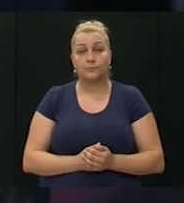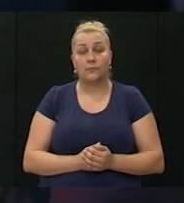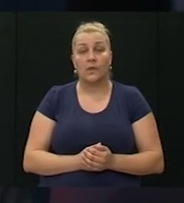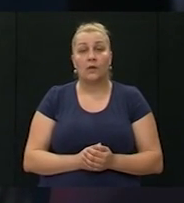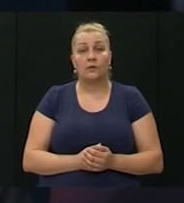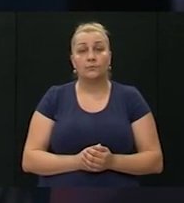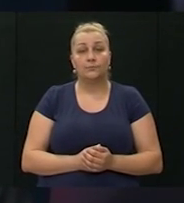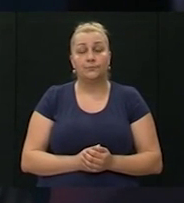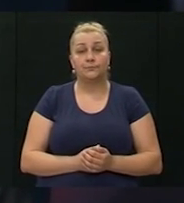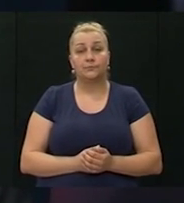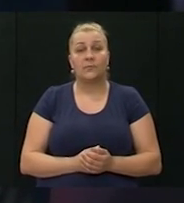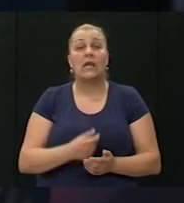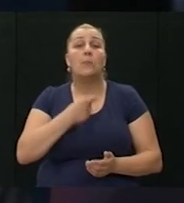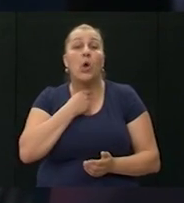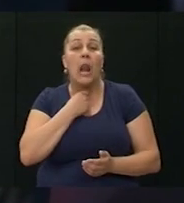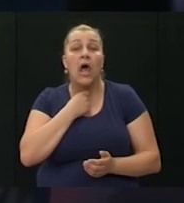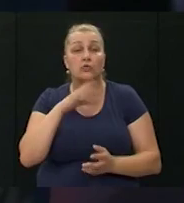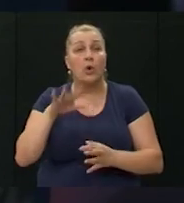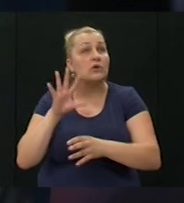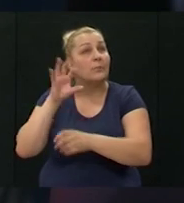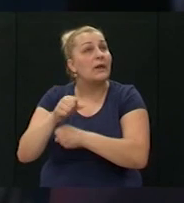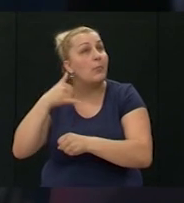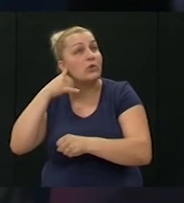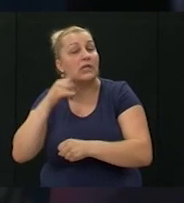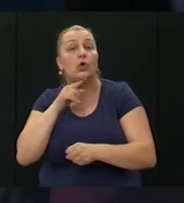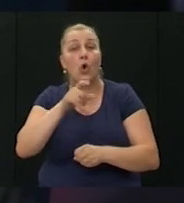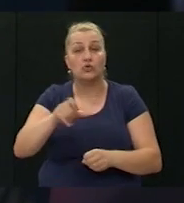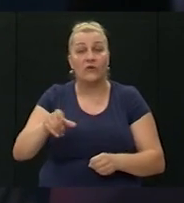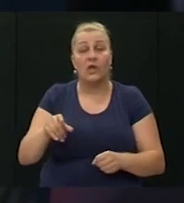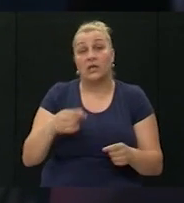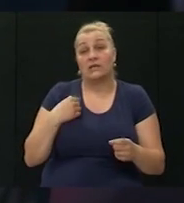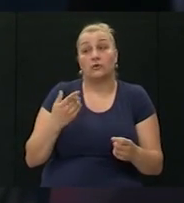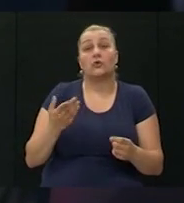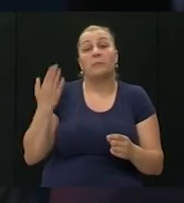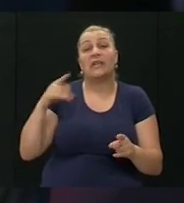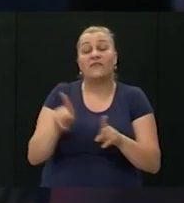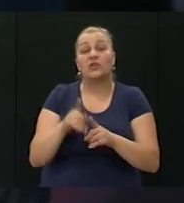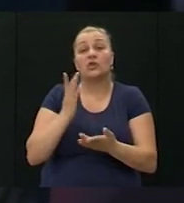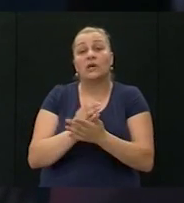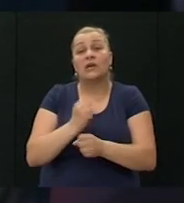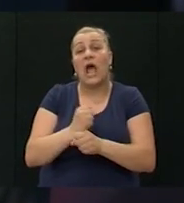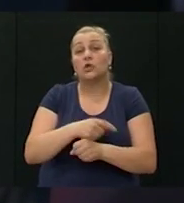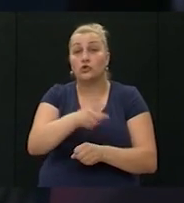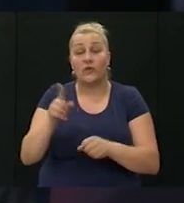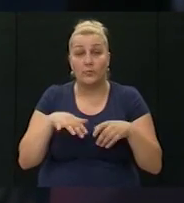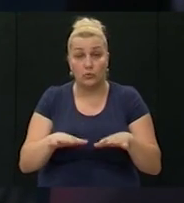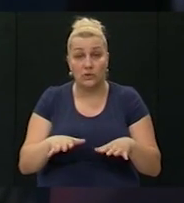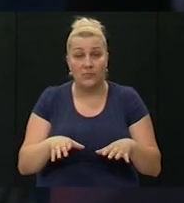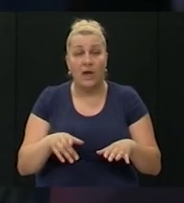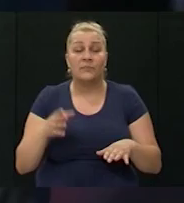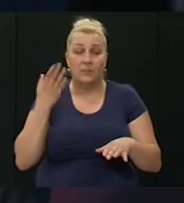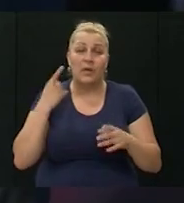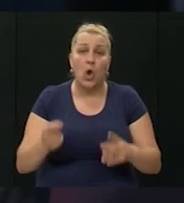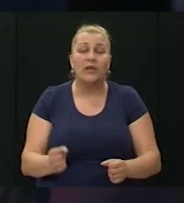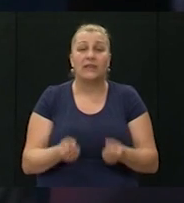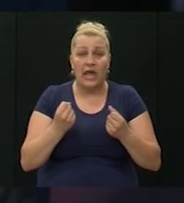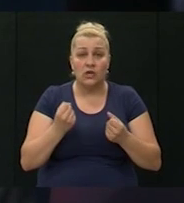po glasu znao ko je s druge strane telefona jer sam dojuče radio s tim ljudima. Bilo je teško, ja znam reći da je